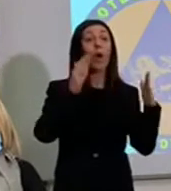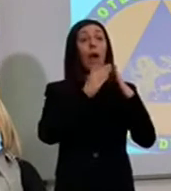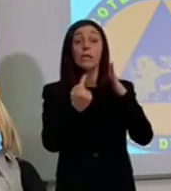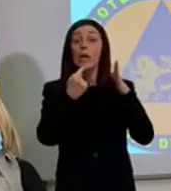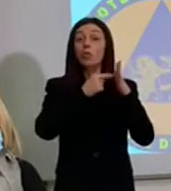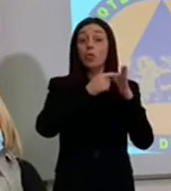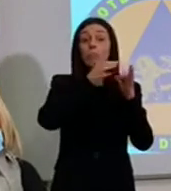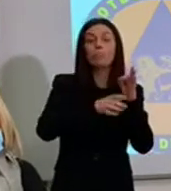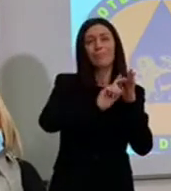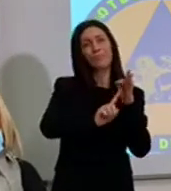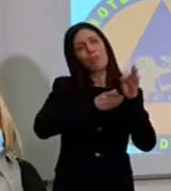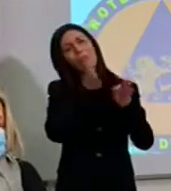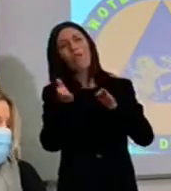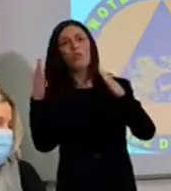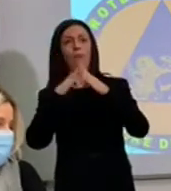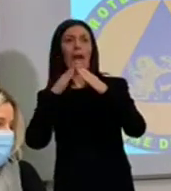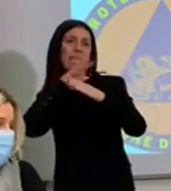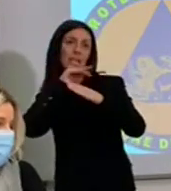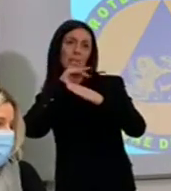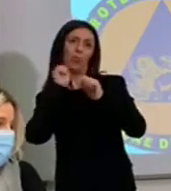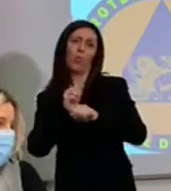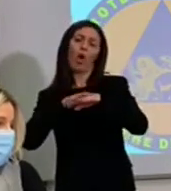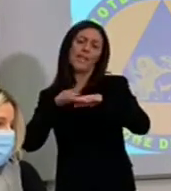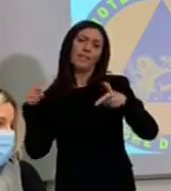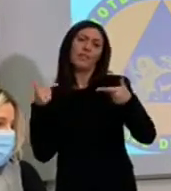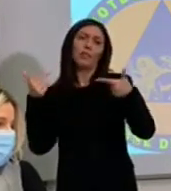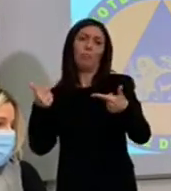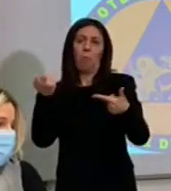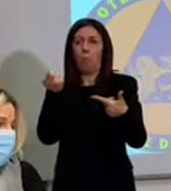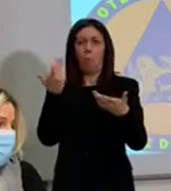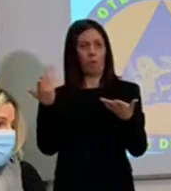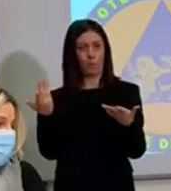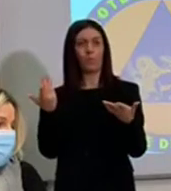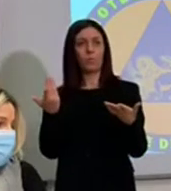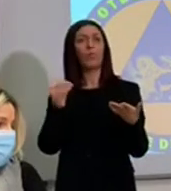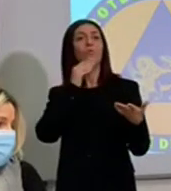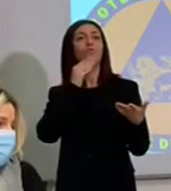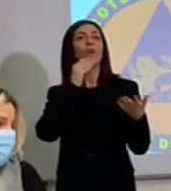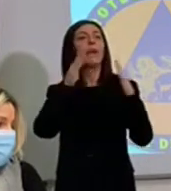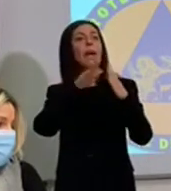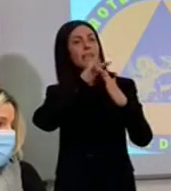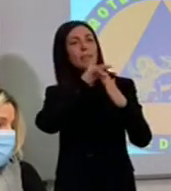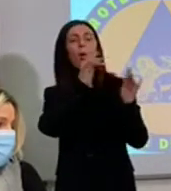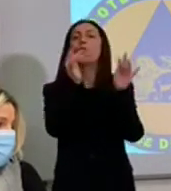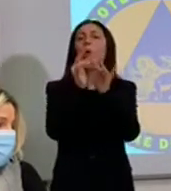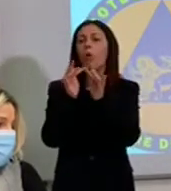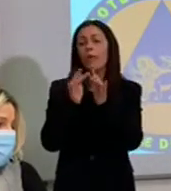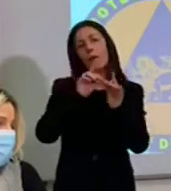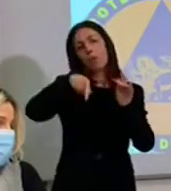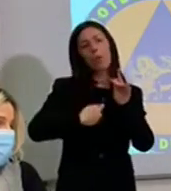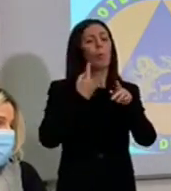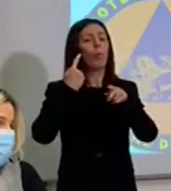casa di riposo. È sufficiente che prendano contatti con le case di riposo e poi la soluzione la si trova.